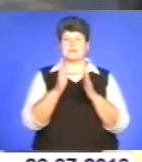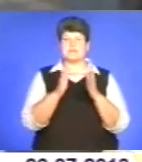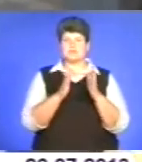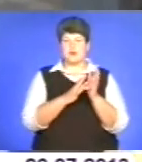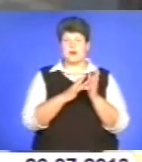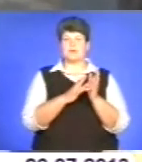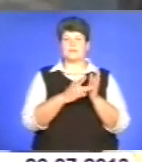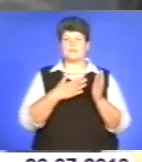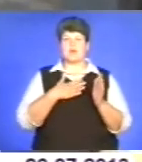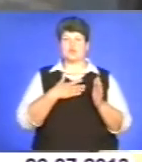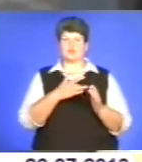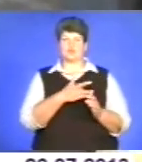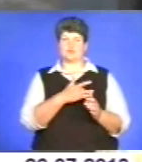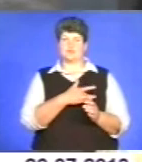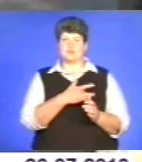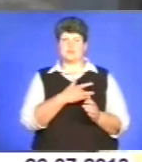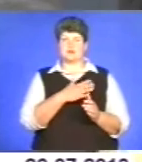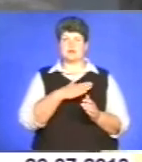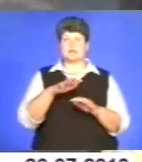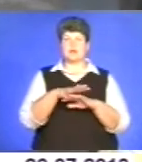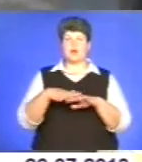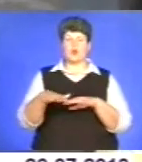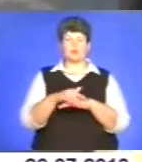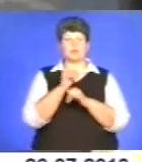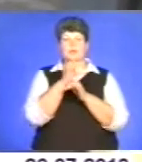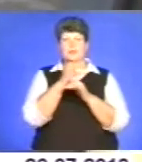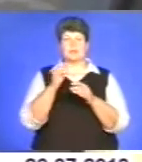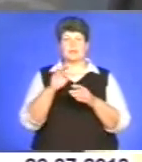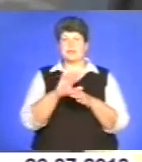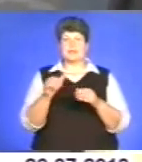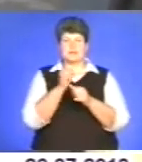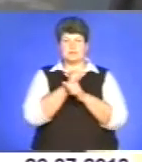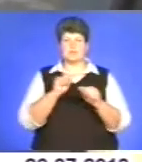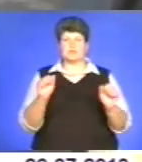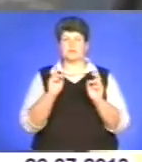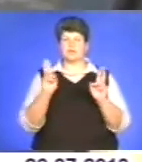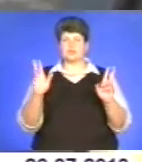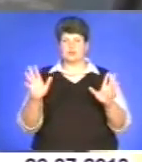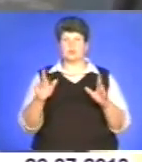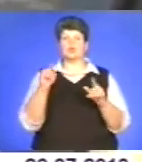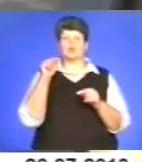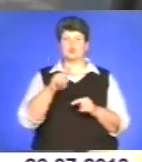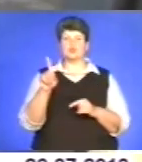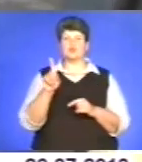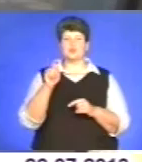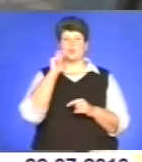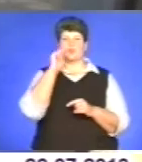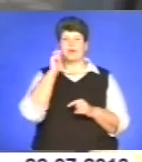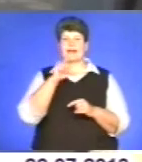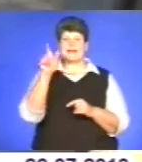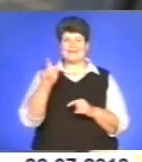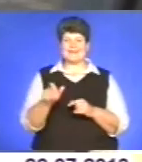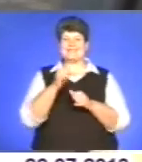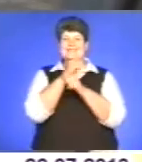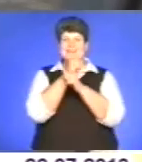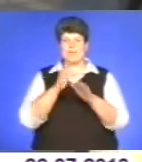народу, це не вдалося жодному поневолювачу, тому що українець не може бути без